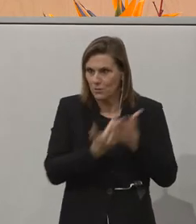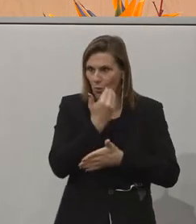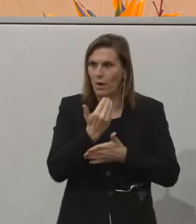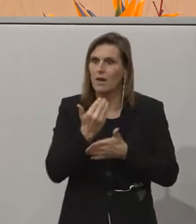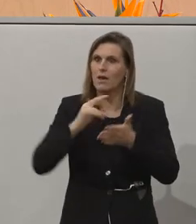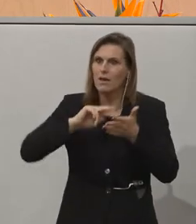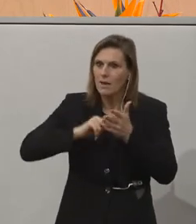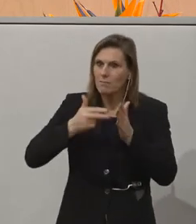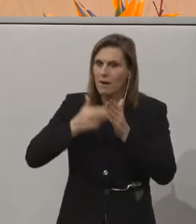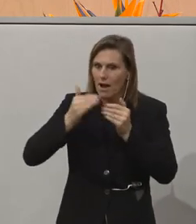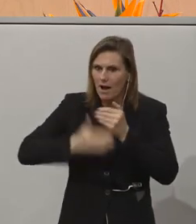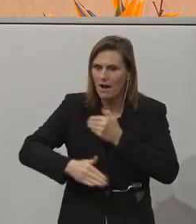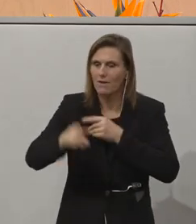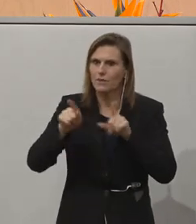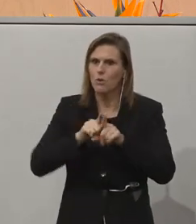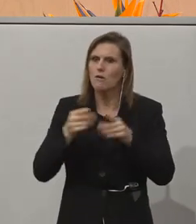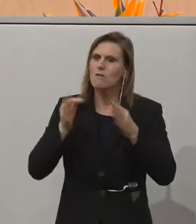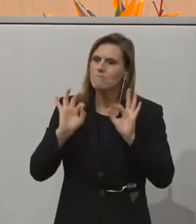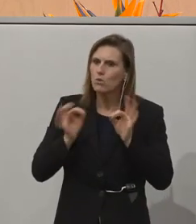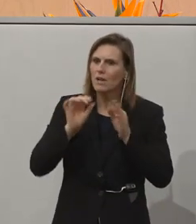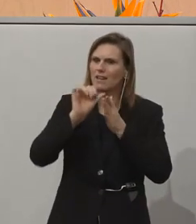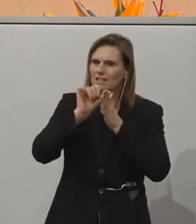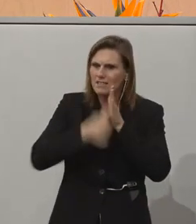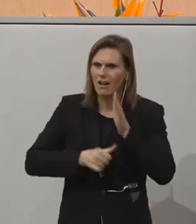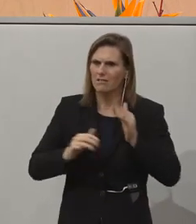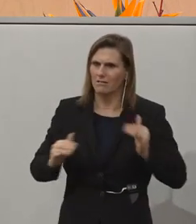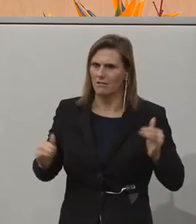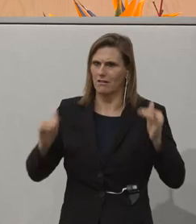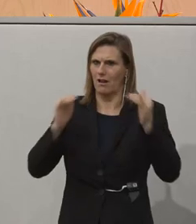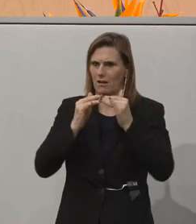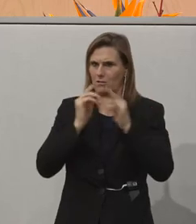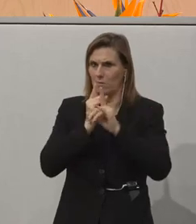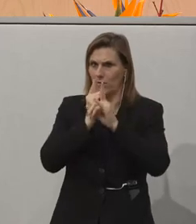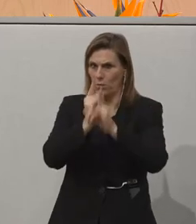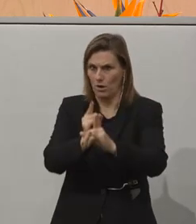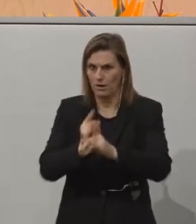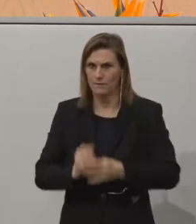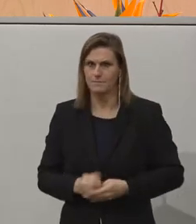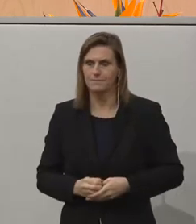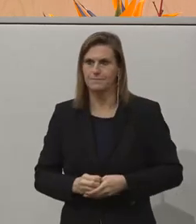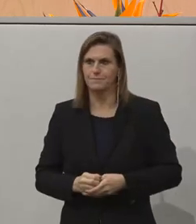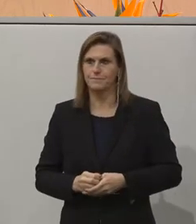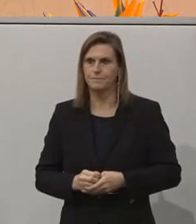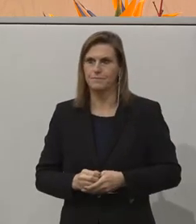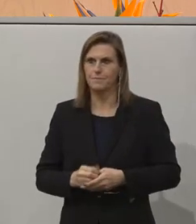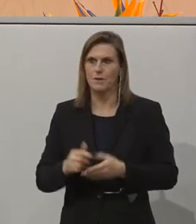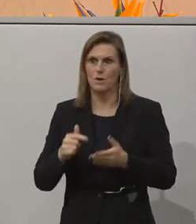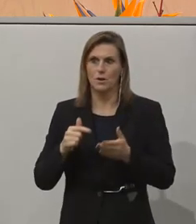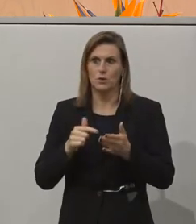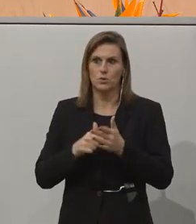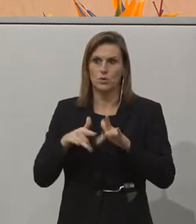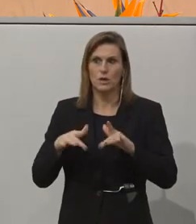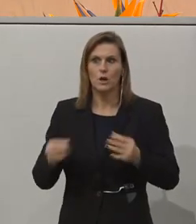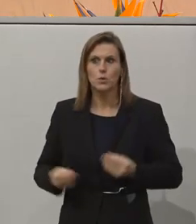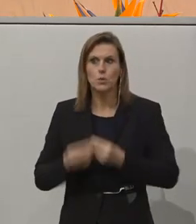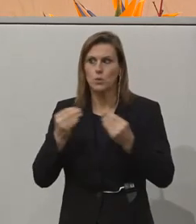hier wirklich auch den modernsten Standards zu entsprechen. Es gibt aber noch einen zweiten Grund, warum wir sehr froh sind,